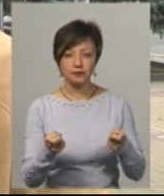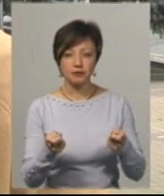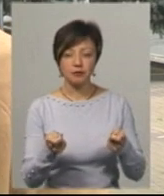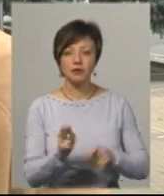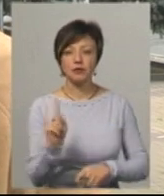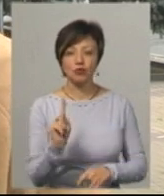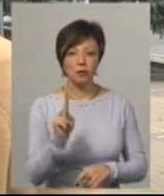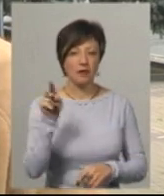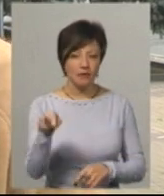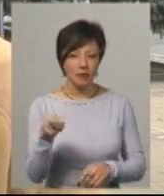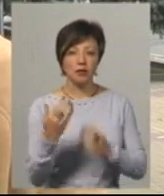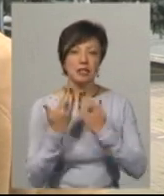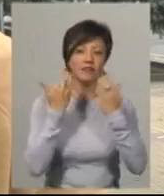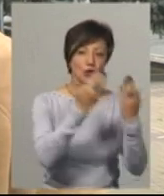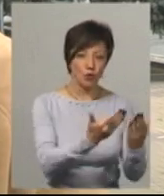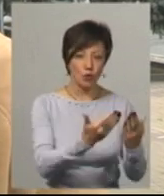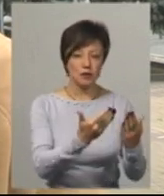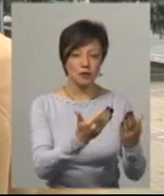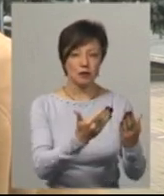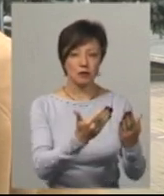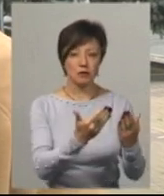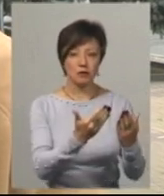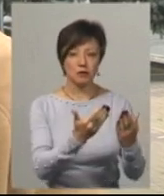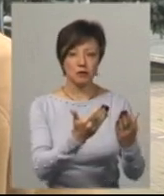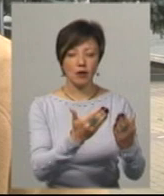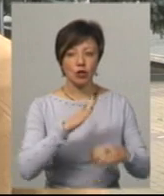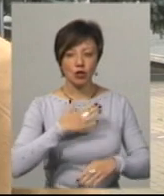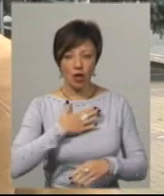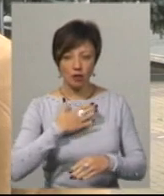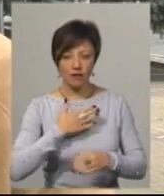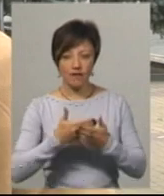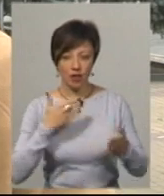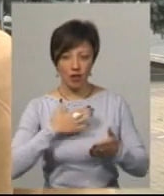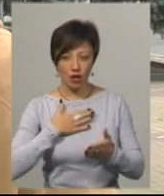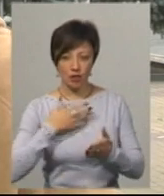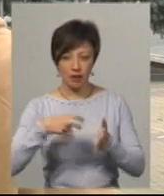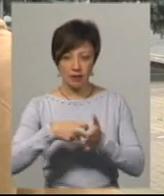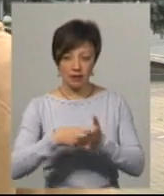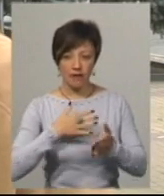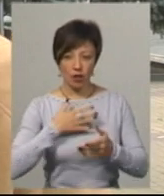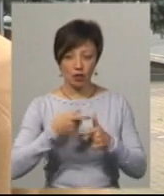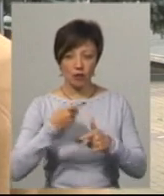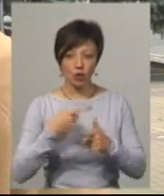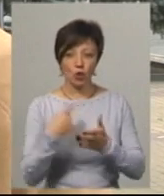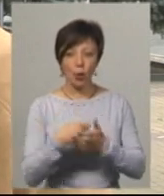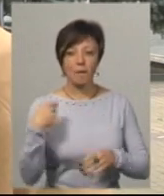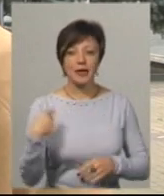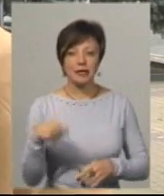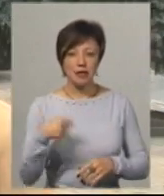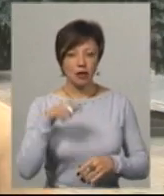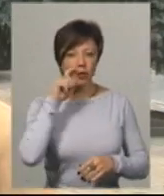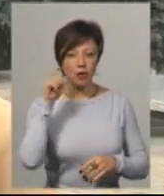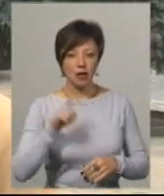аби він звернувся від нашого листа, від нашого імені до президента